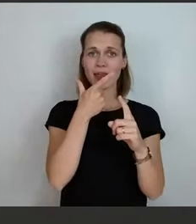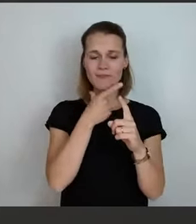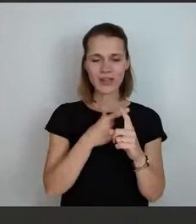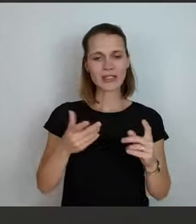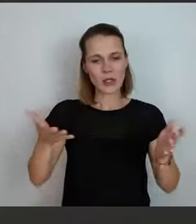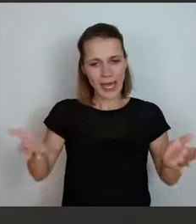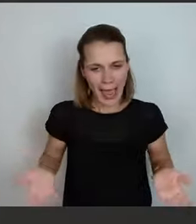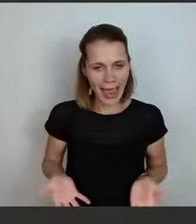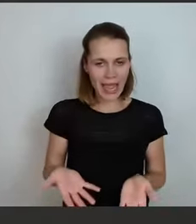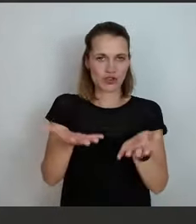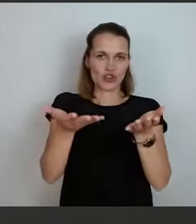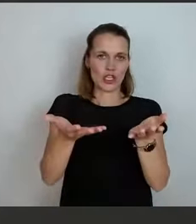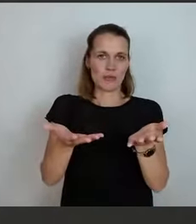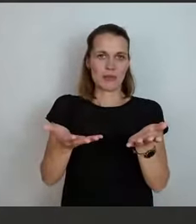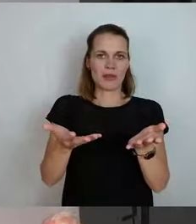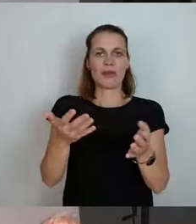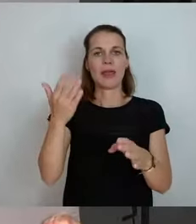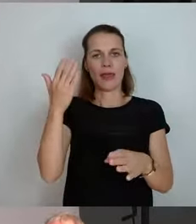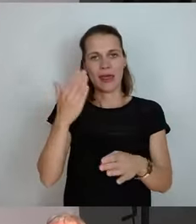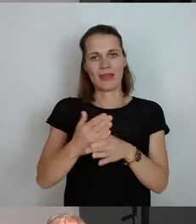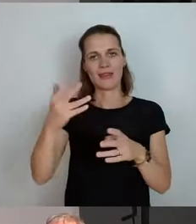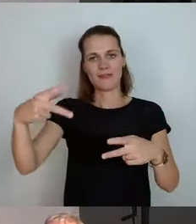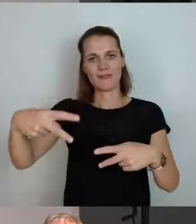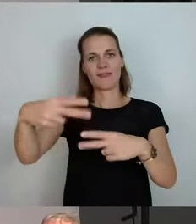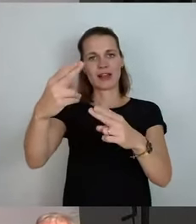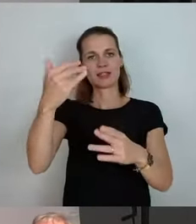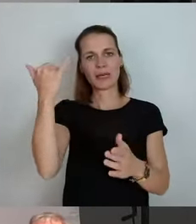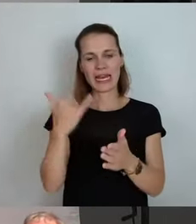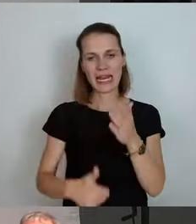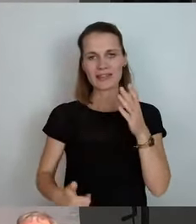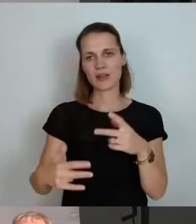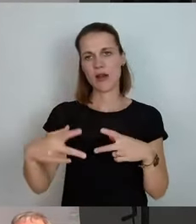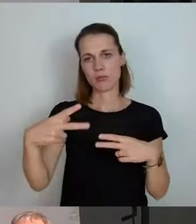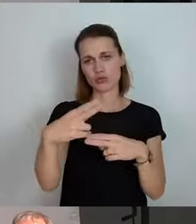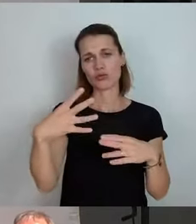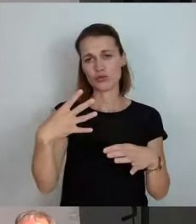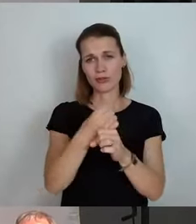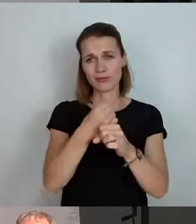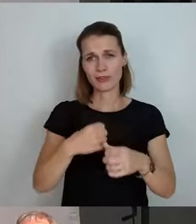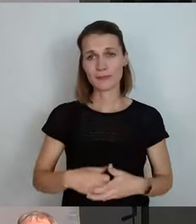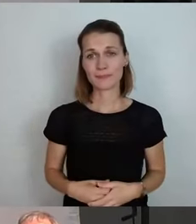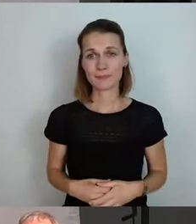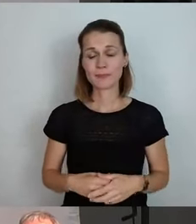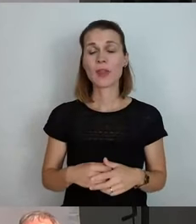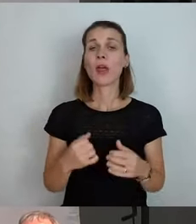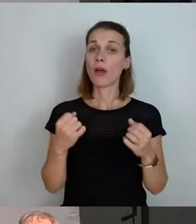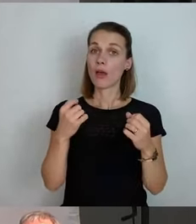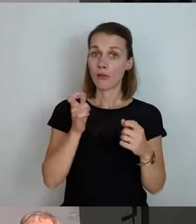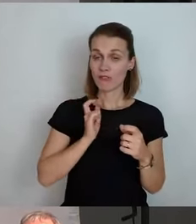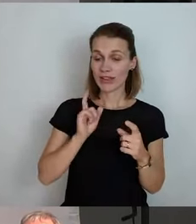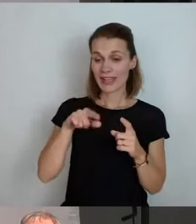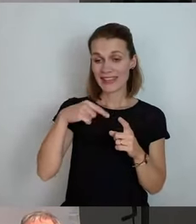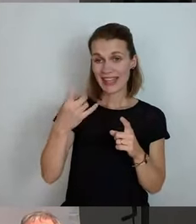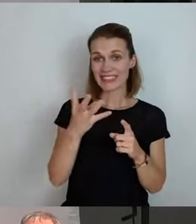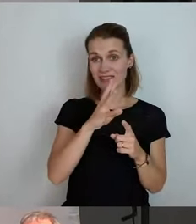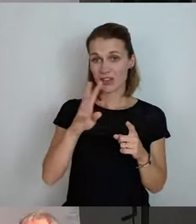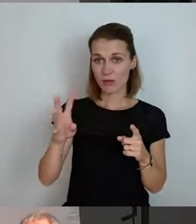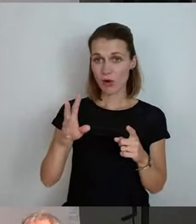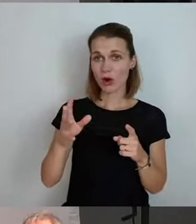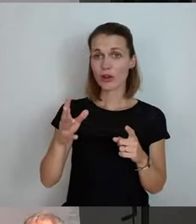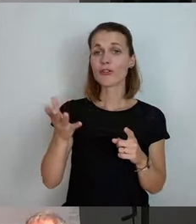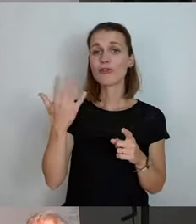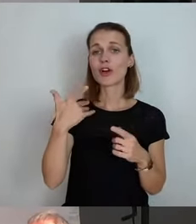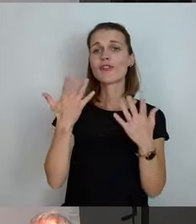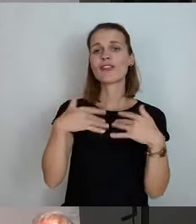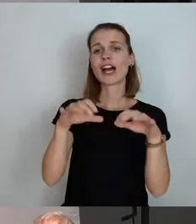wir dort auch in der Endphase hineinkommen mit den letzten Abschnitten. Ich erwarte in den nächsten vier Wochen Fördermittelbescheide vom Freistaat, wir haben